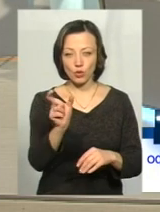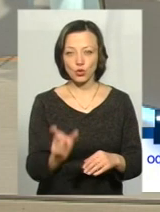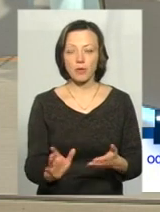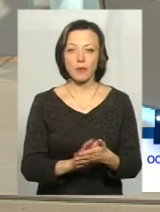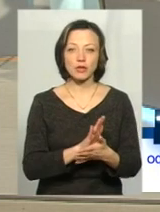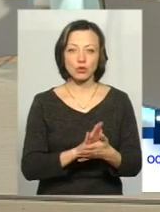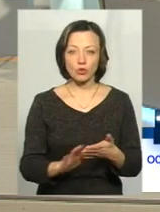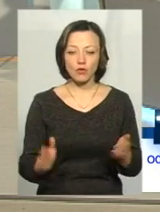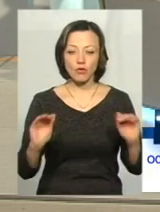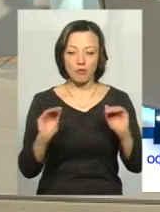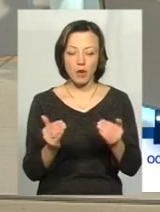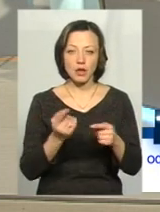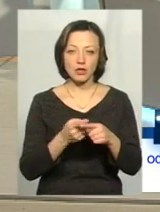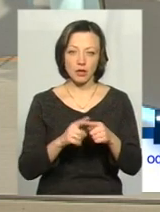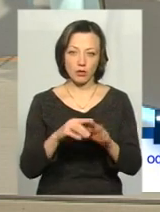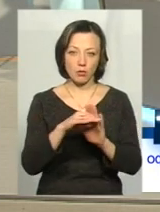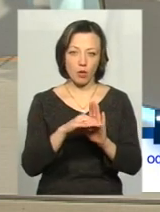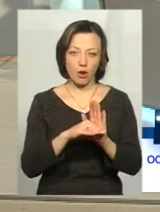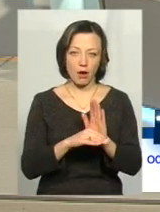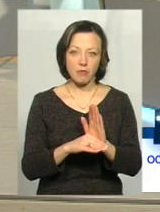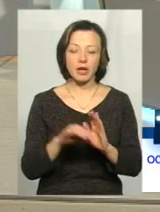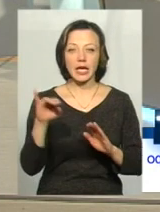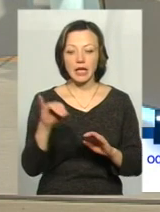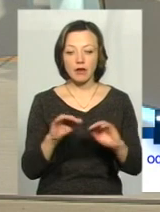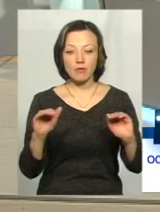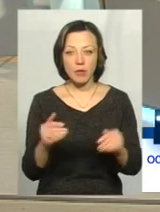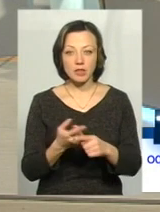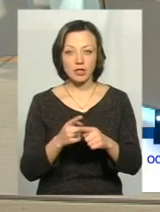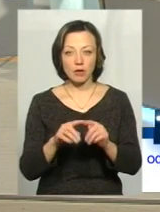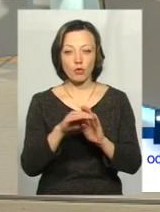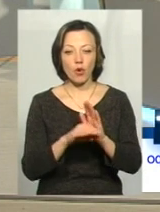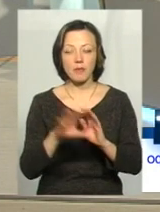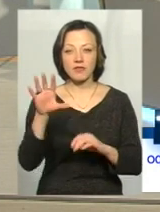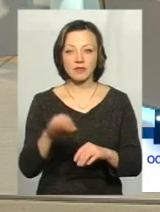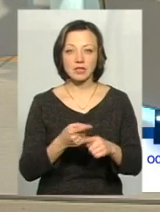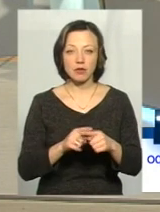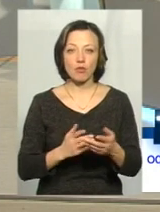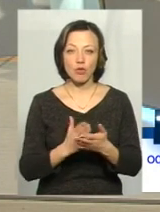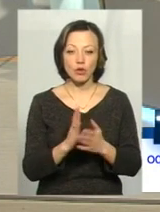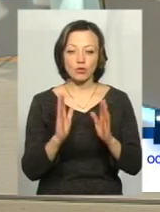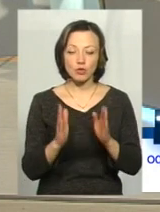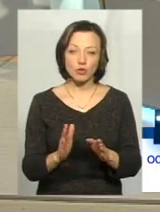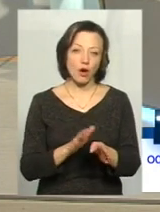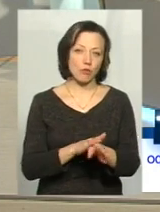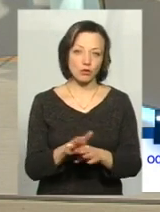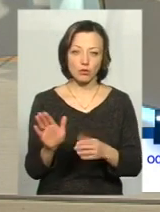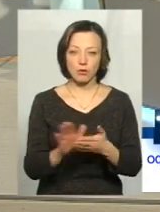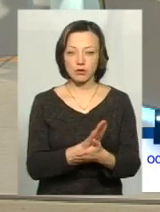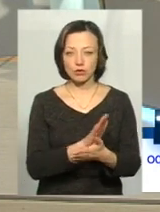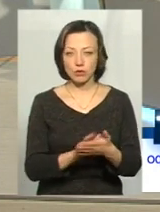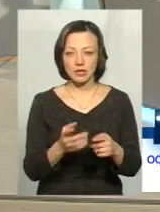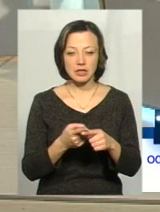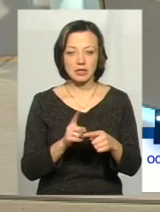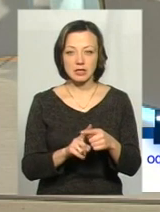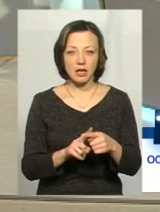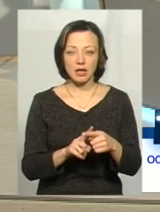безкоштовно в межах даної програми. І в межах даної програми всі ці послуги, вони будуть для особи абсолютно безкоштовними. Це